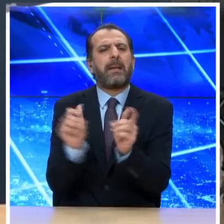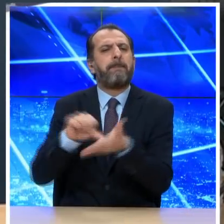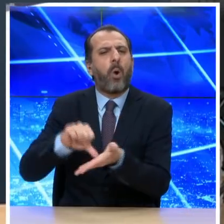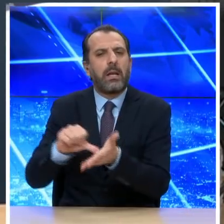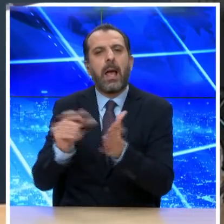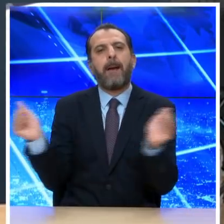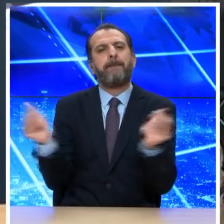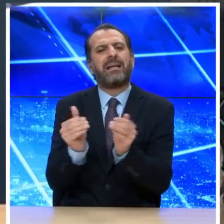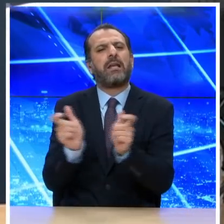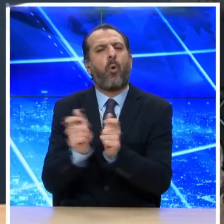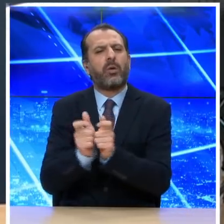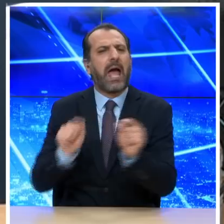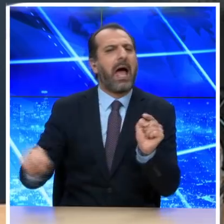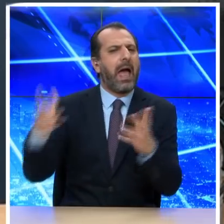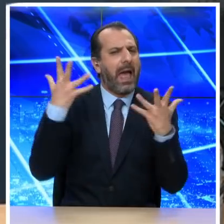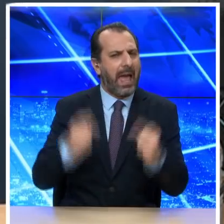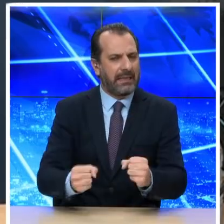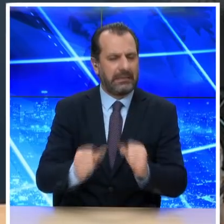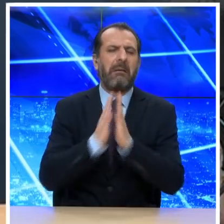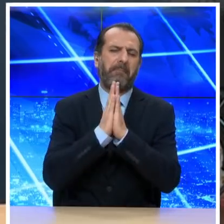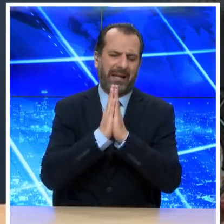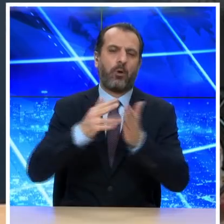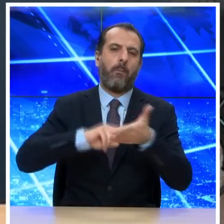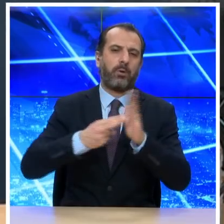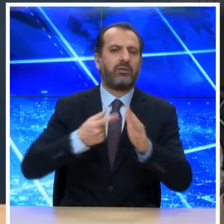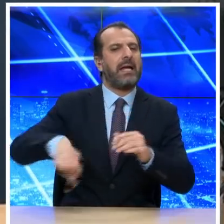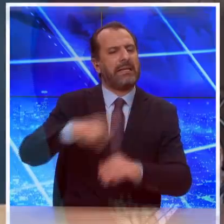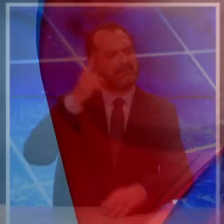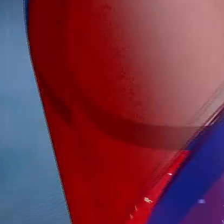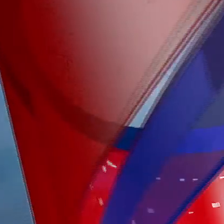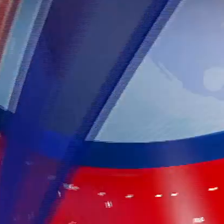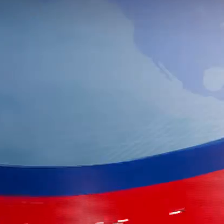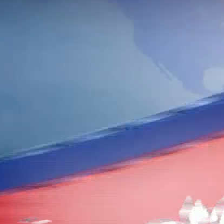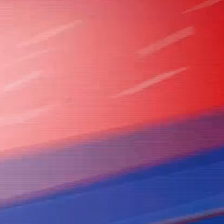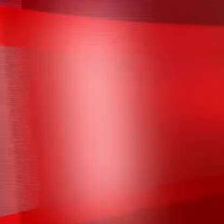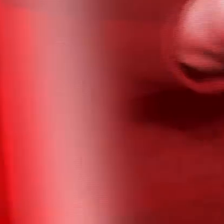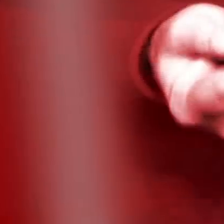γνωρίζω πόσο κουραμεσμένοι είστε να είστε ιδιαίτερα προσεκτικοί στην καθημερινότητά σας.